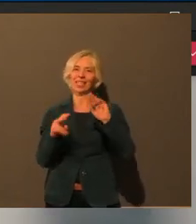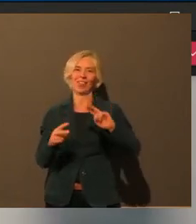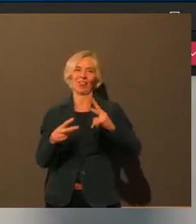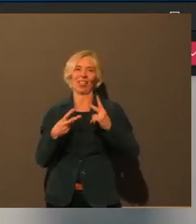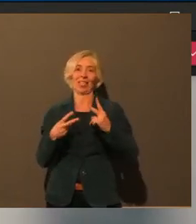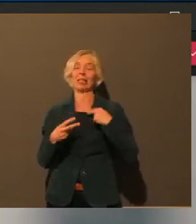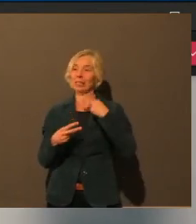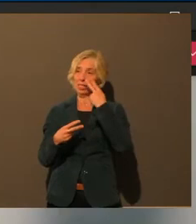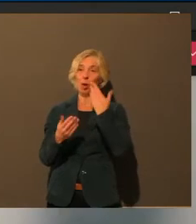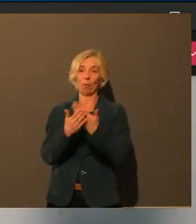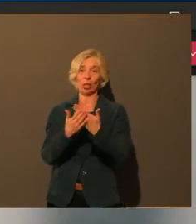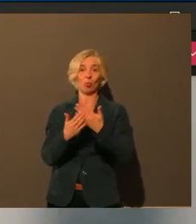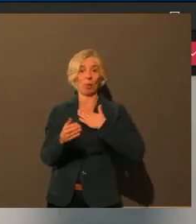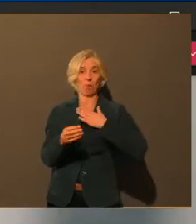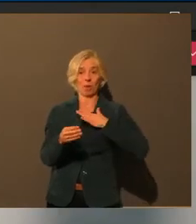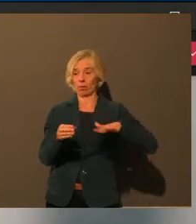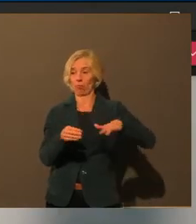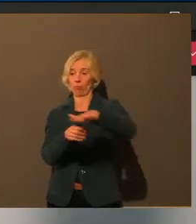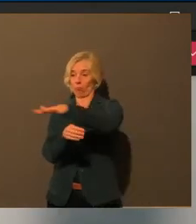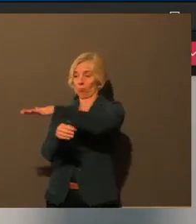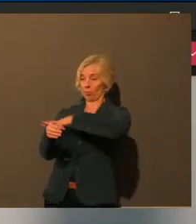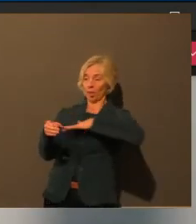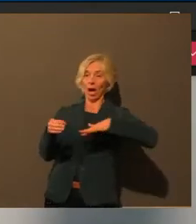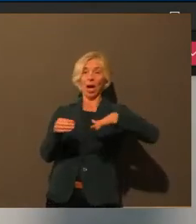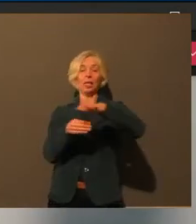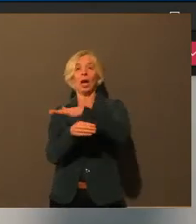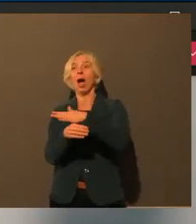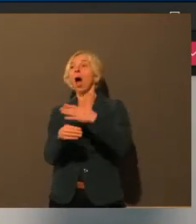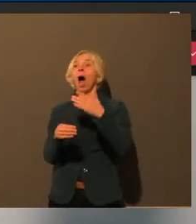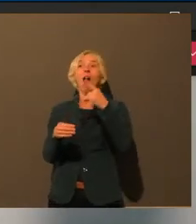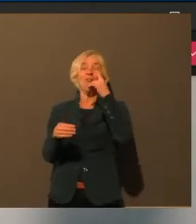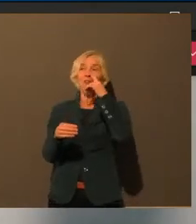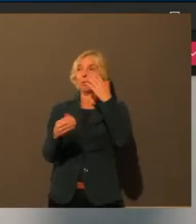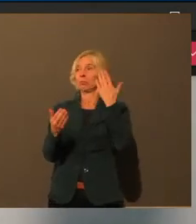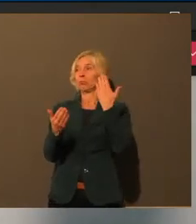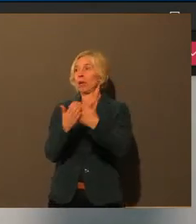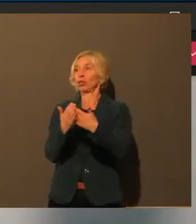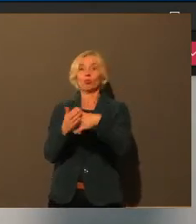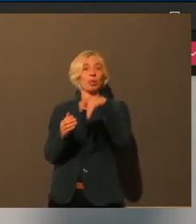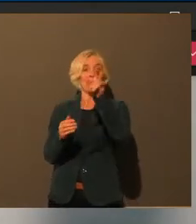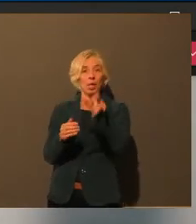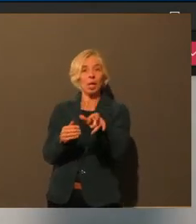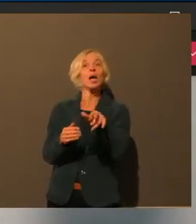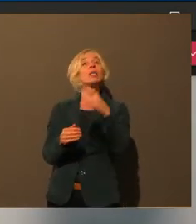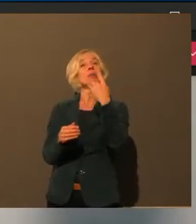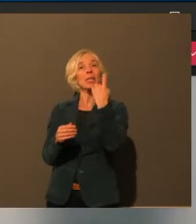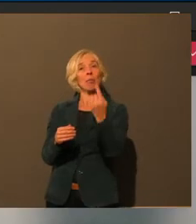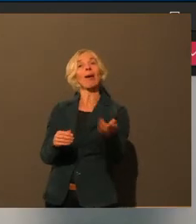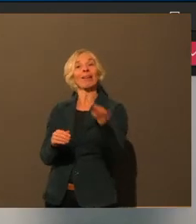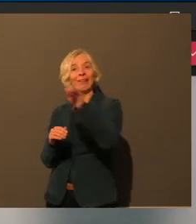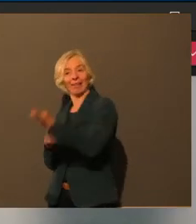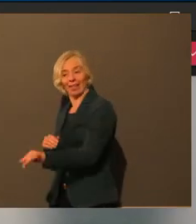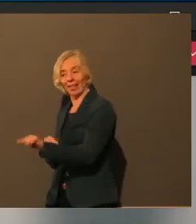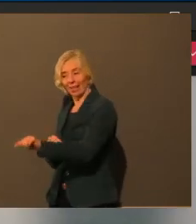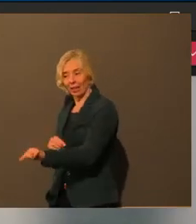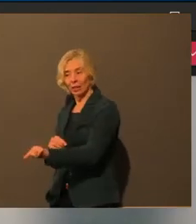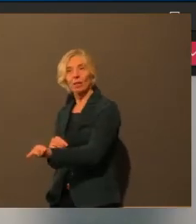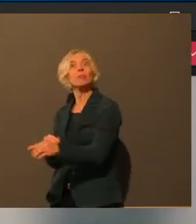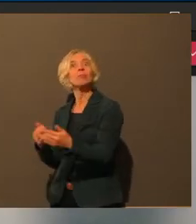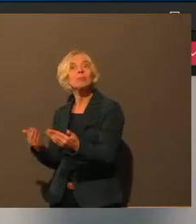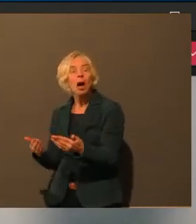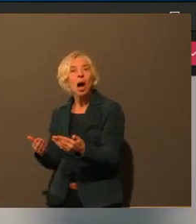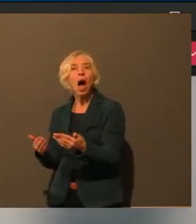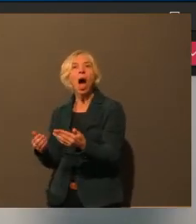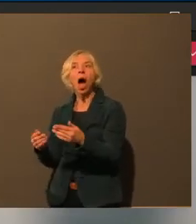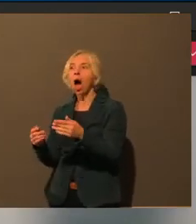geschickt wird, weil man im Kindergarten ein Kind hatte, das mit einem positiv getesteten Kontakt hat. Und